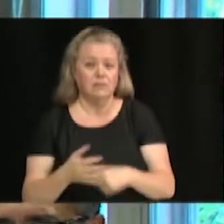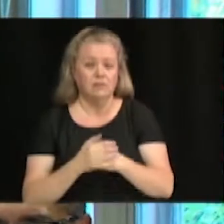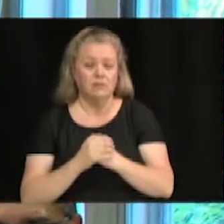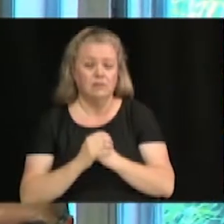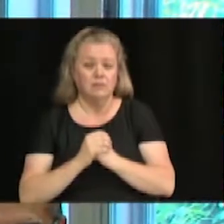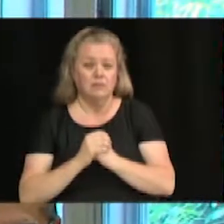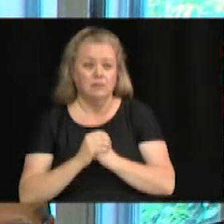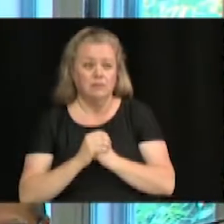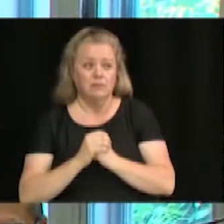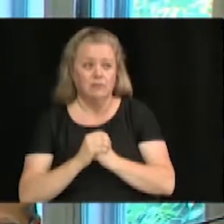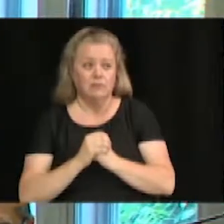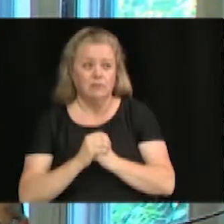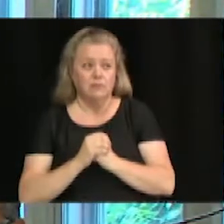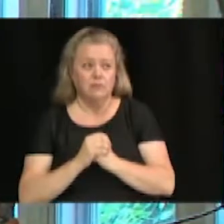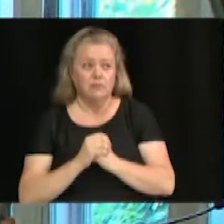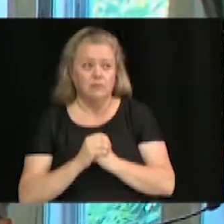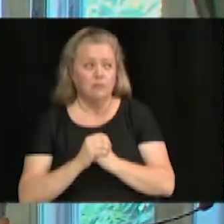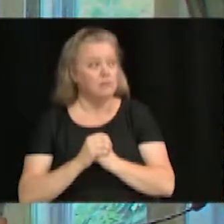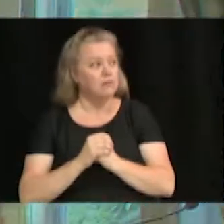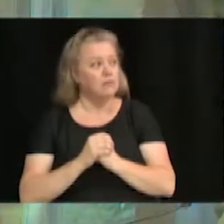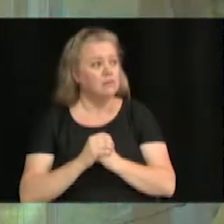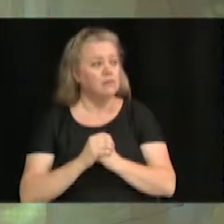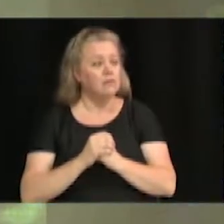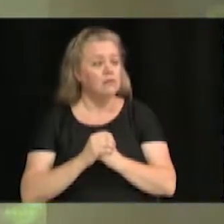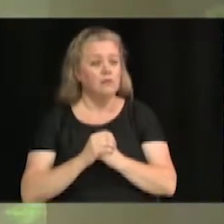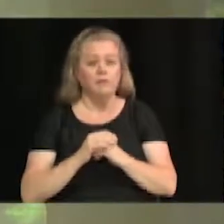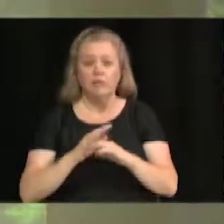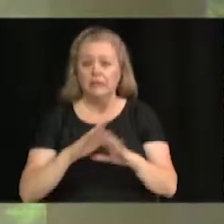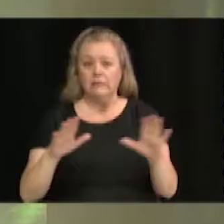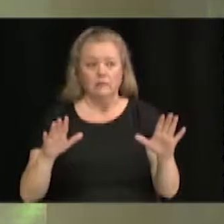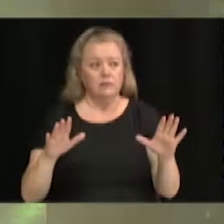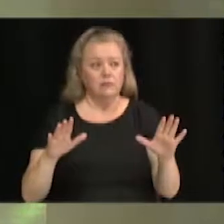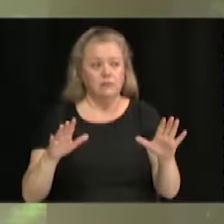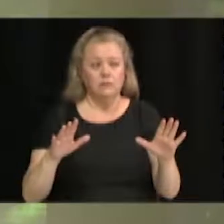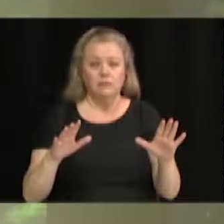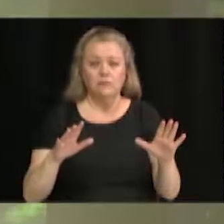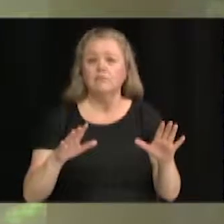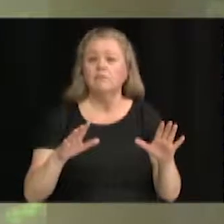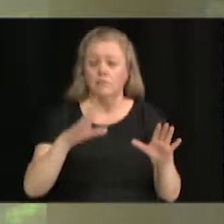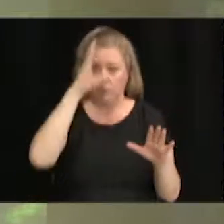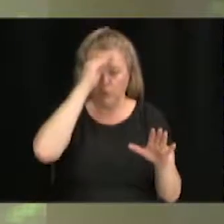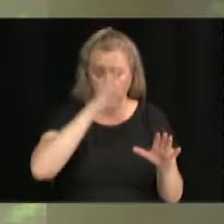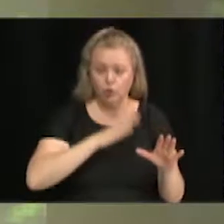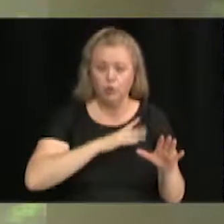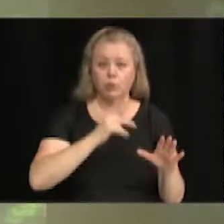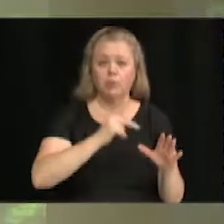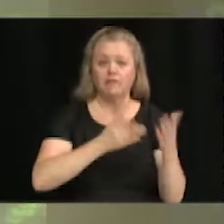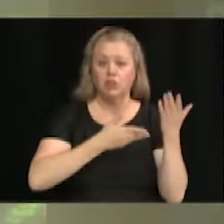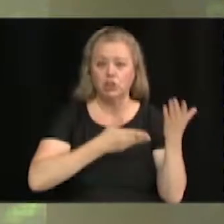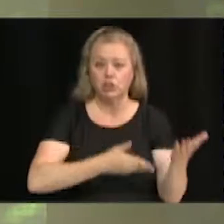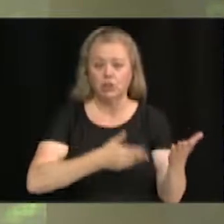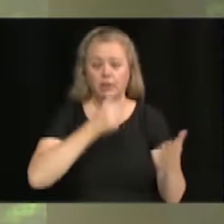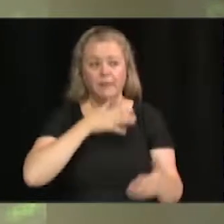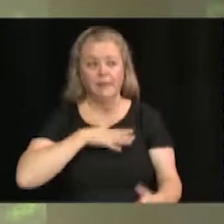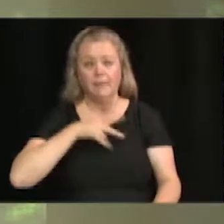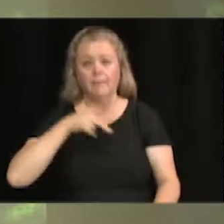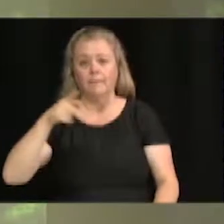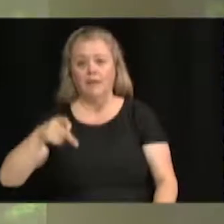On va proposer, on va procéder à l'adoption. M. Provencher, appuyé par Mme Pilon.